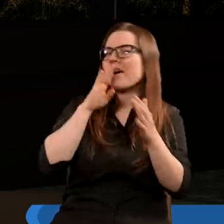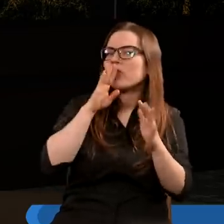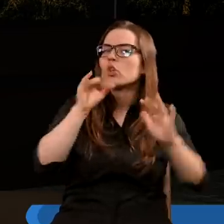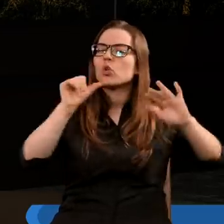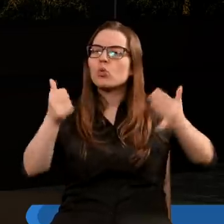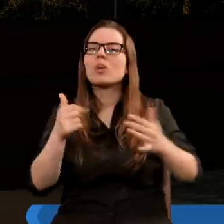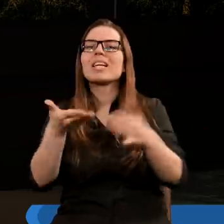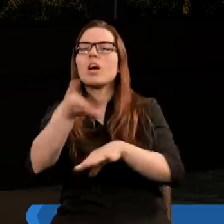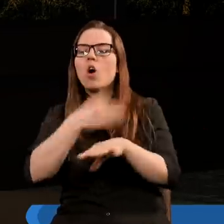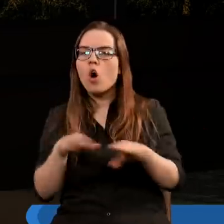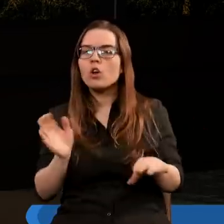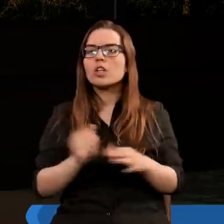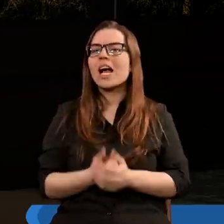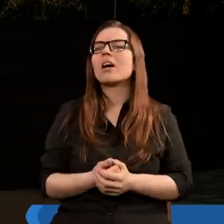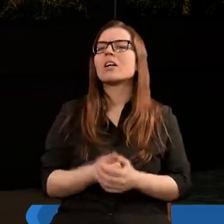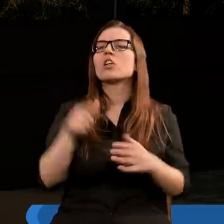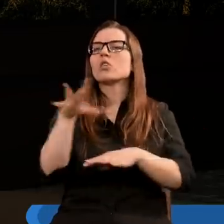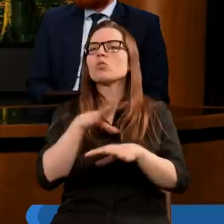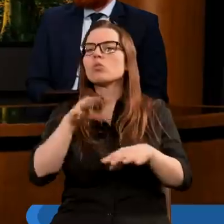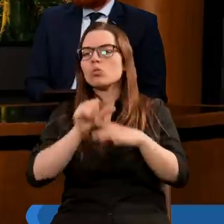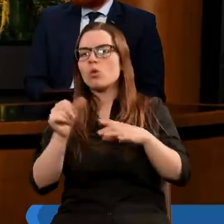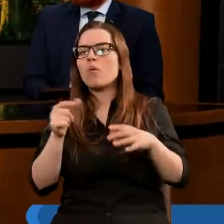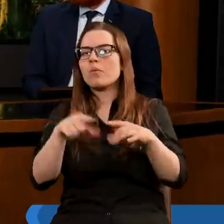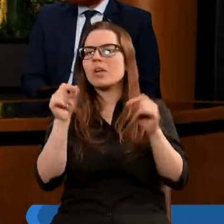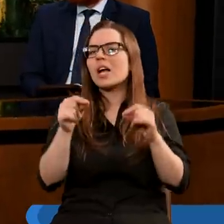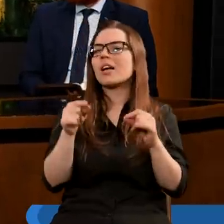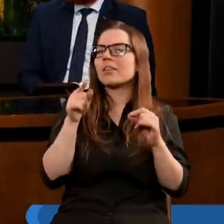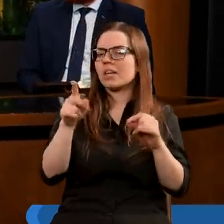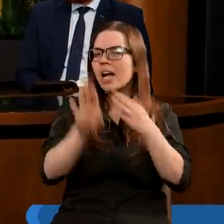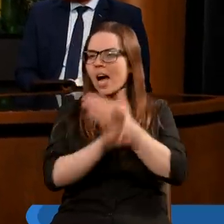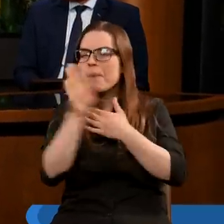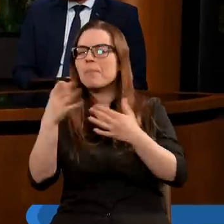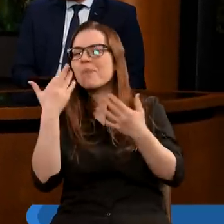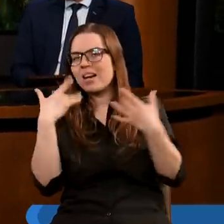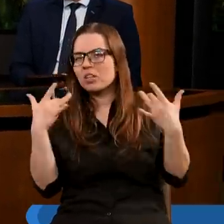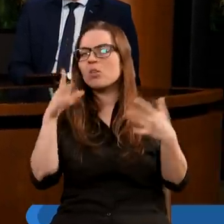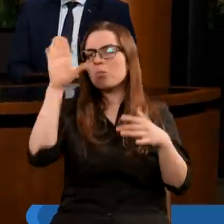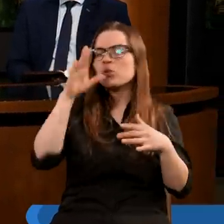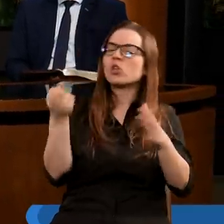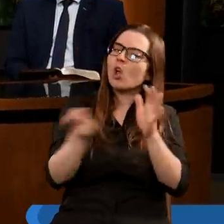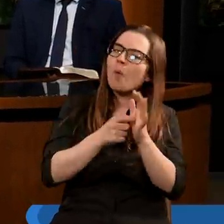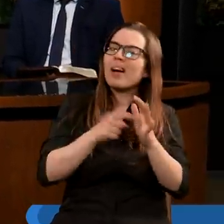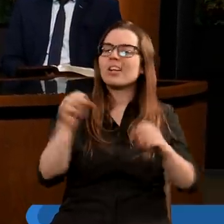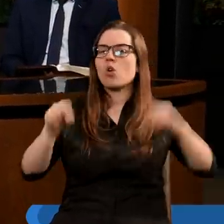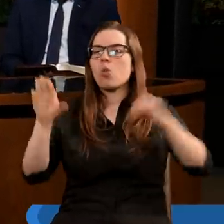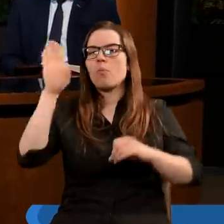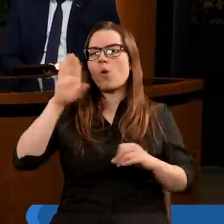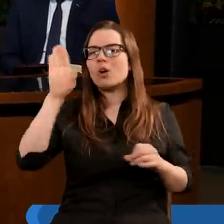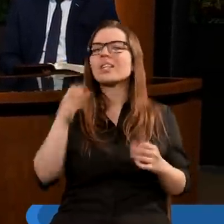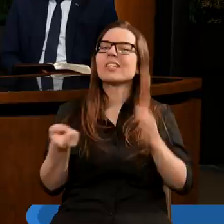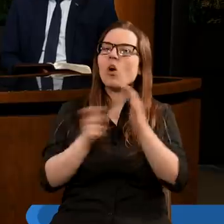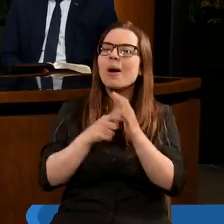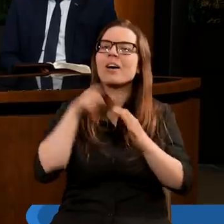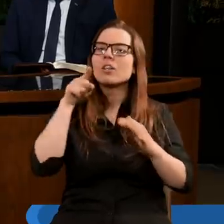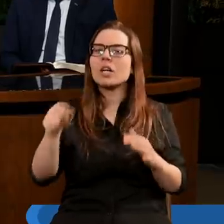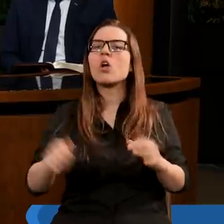później też w szesnastym, dusze, które są pod ołtarzem, które reprezentują męczenników bożych, domagają się sądu bożego. Domagają